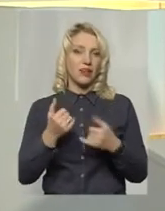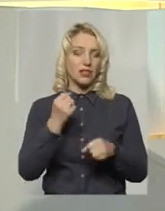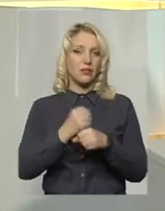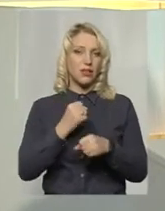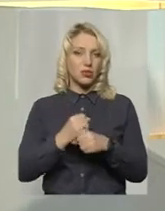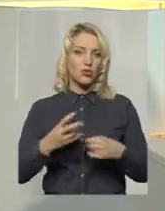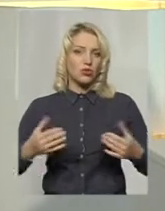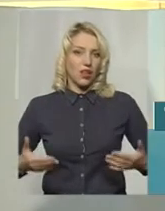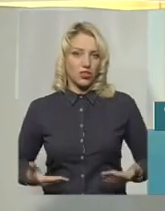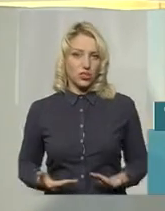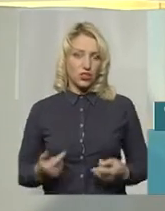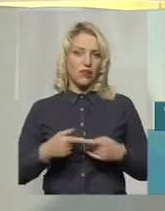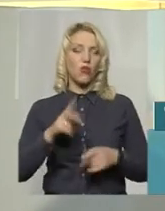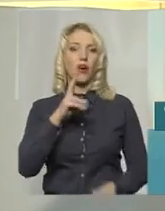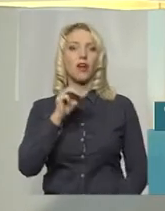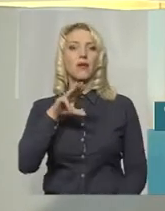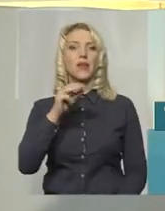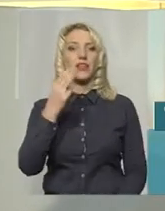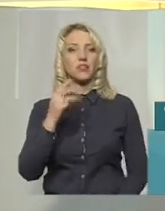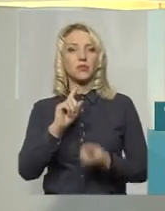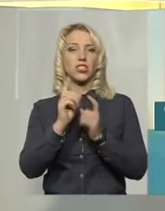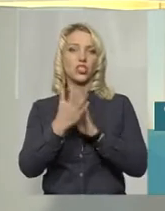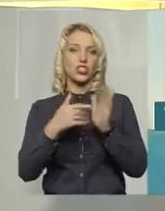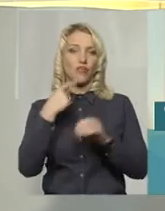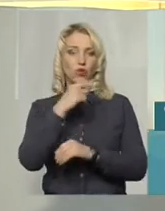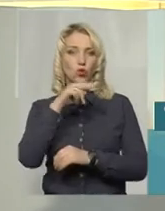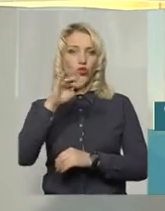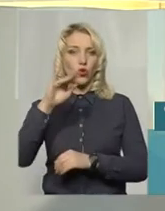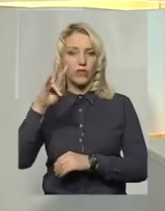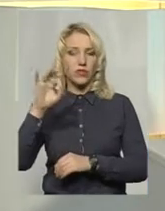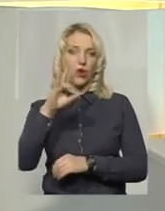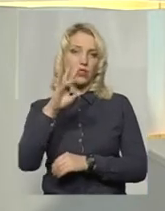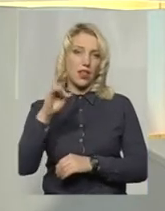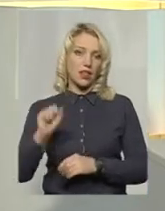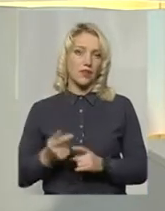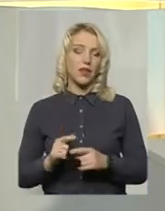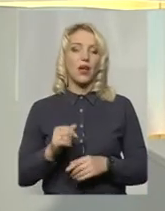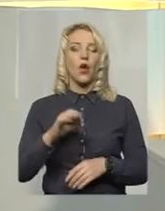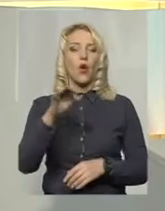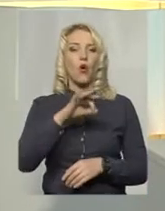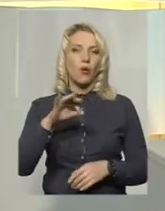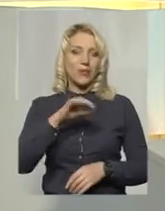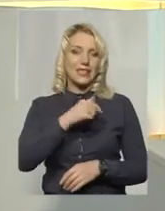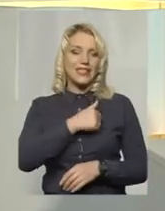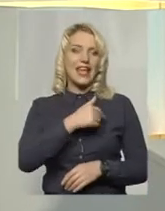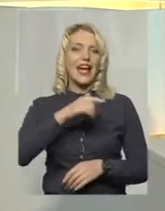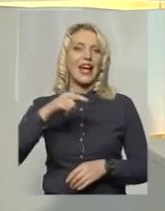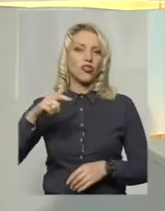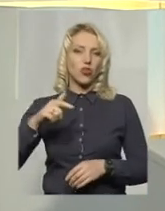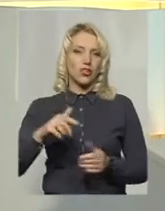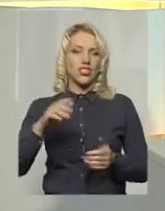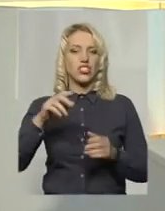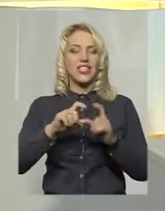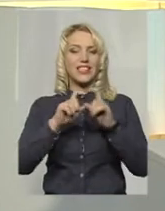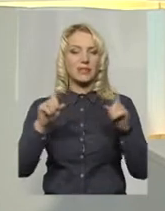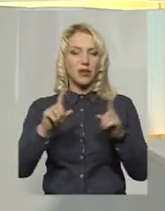працюють Олена Кеміняш із Оксаною Фіновською. Вона перекладає на жестову мову. Обласний кардіологічний диспансер перемістився у